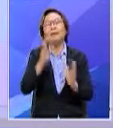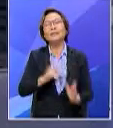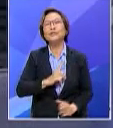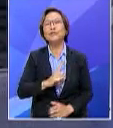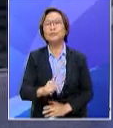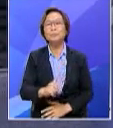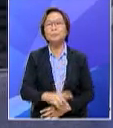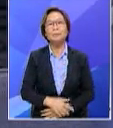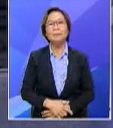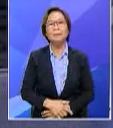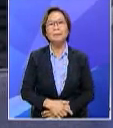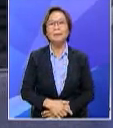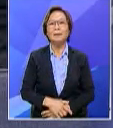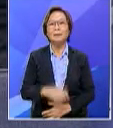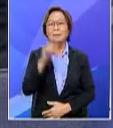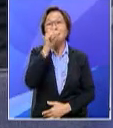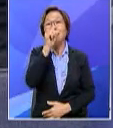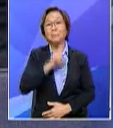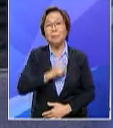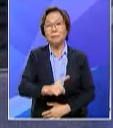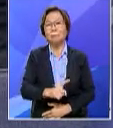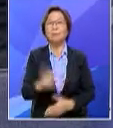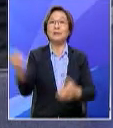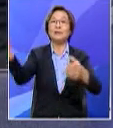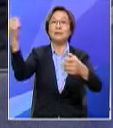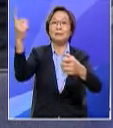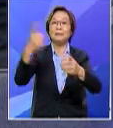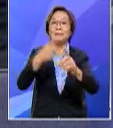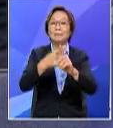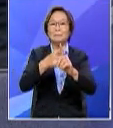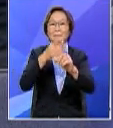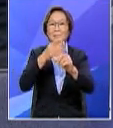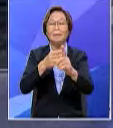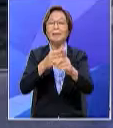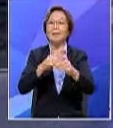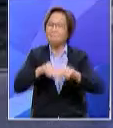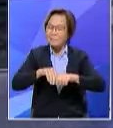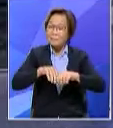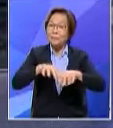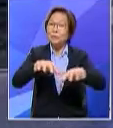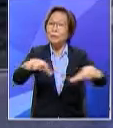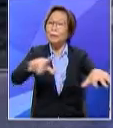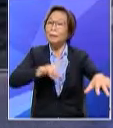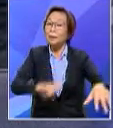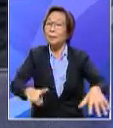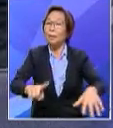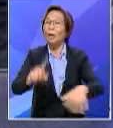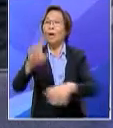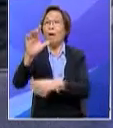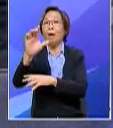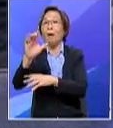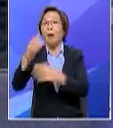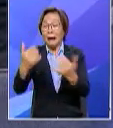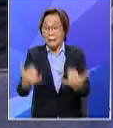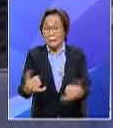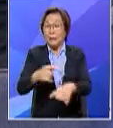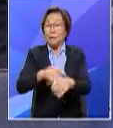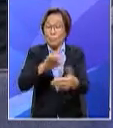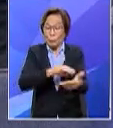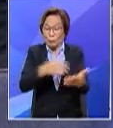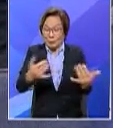dari segi inilah dari segi da'wah perkembangan nasyid kontemporary juga sangat membantu saya fikir betul